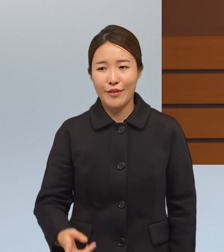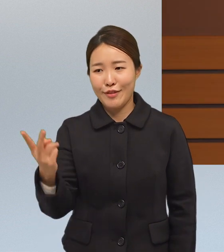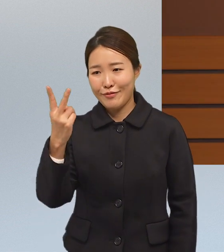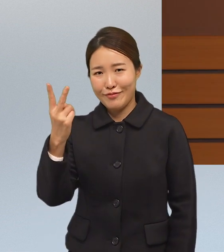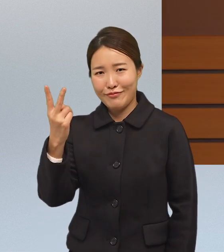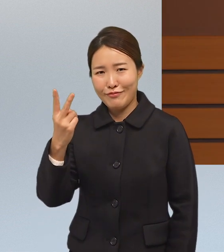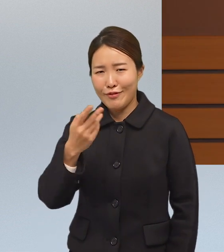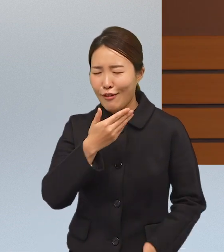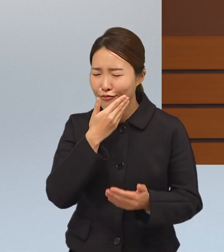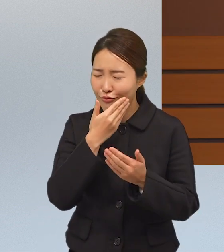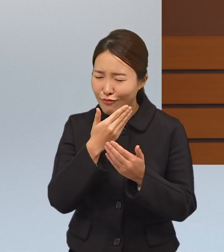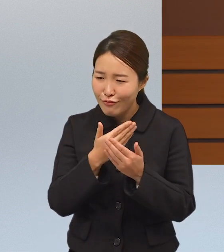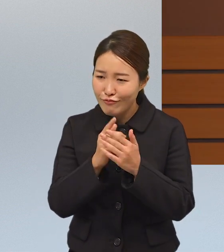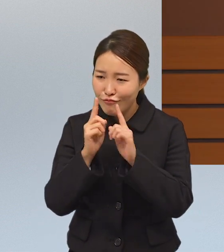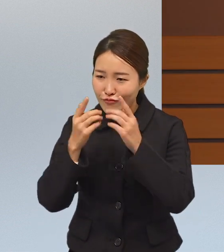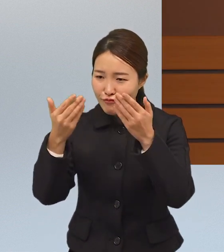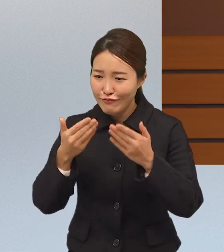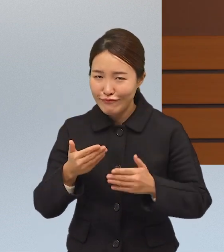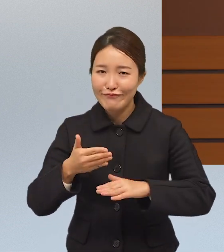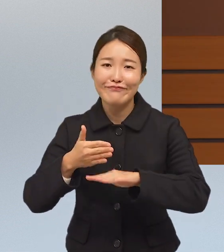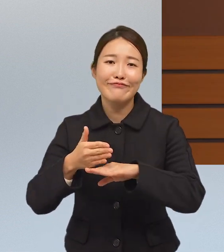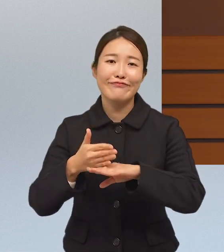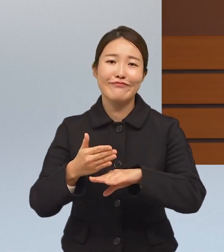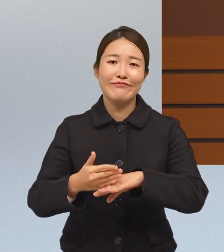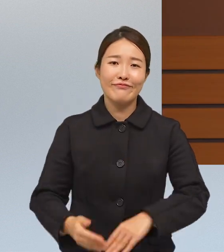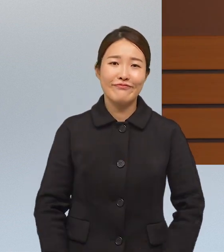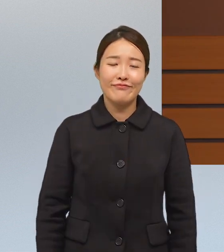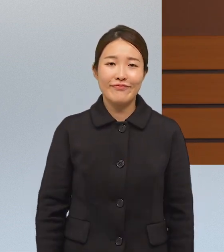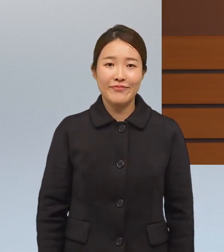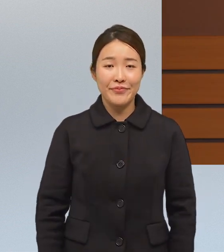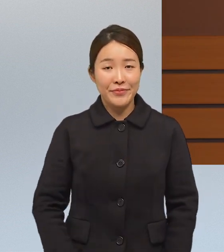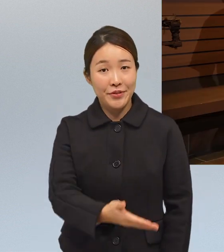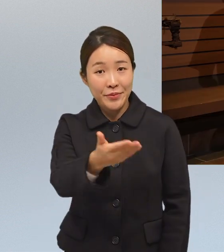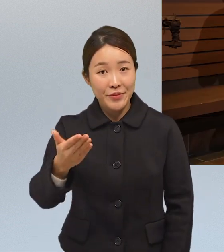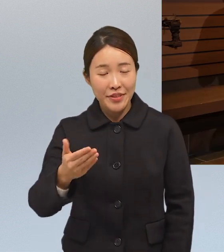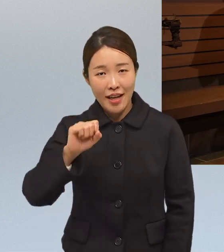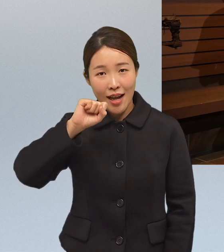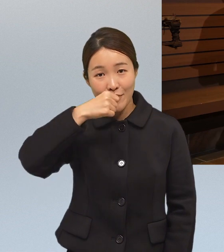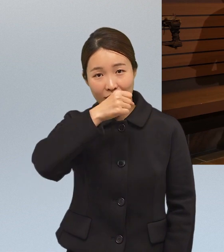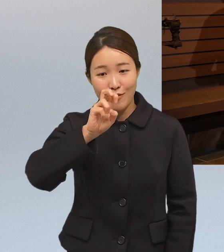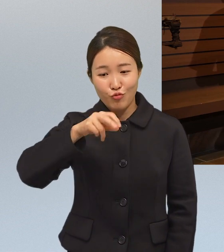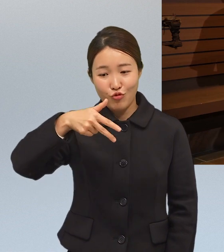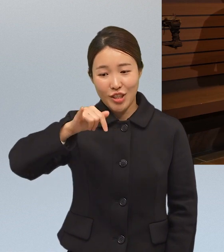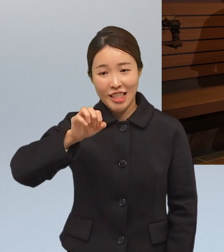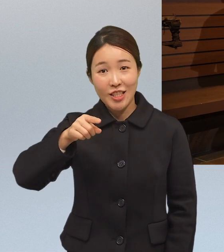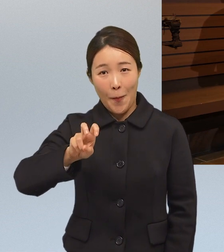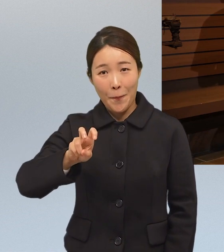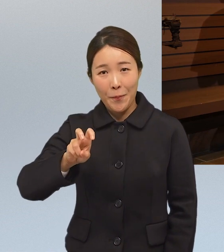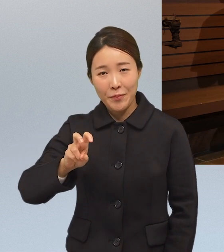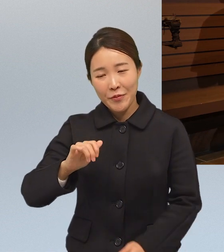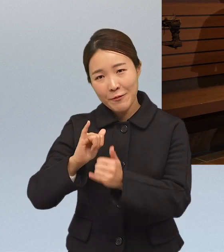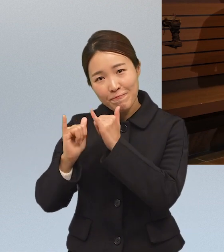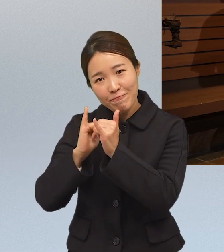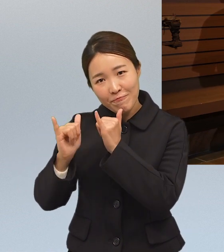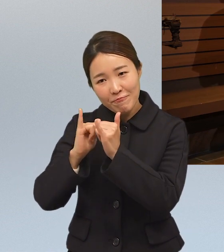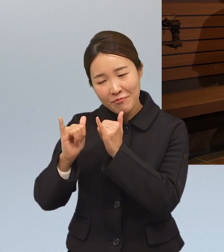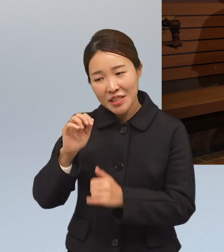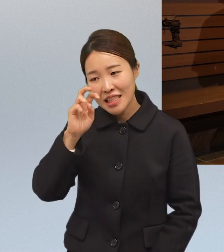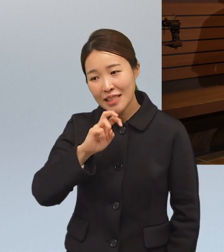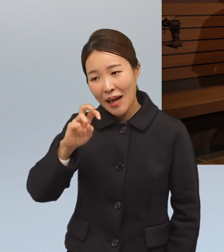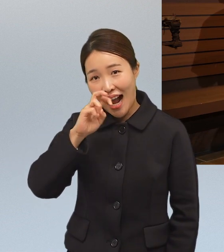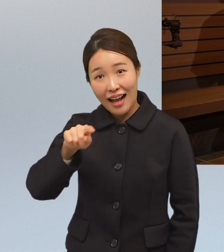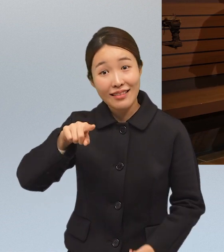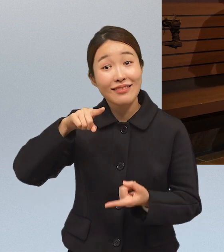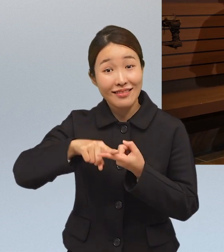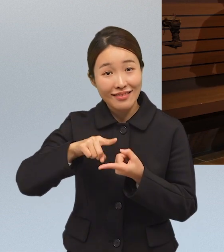오늘 두 분 너무 소중한 말씀 감사드리고요 자 여러분 오늘 아프리카 뮤지엄